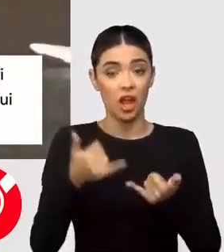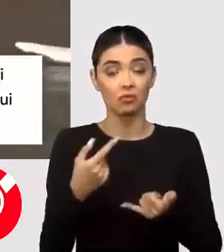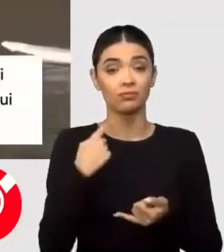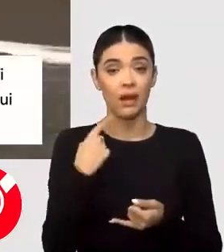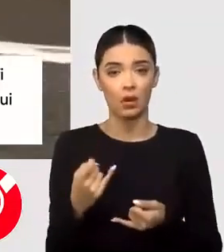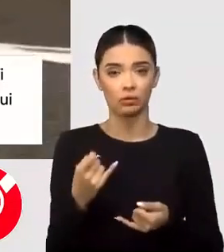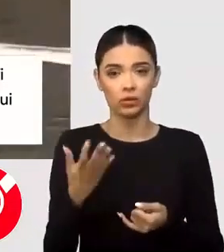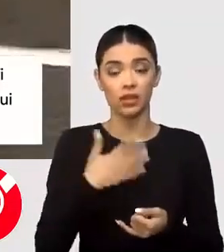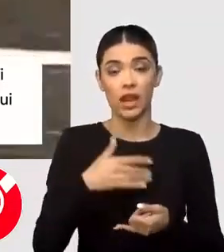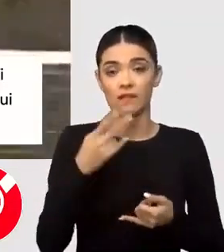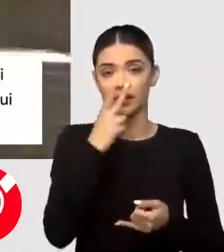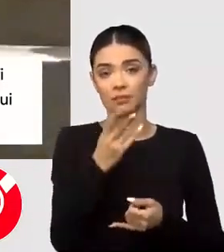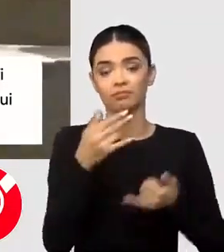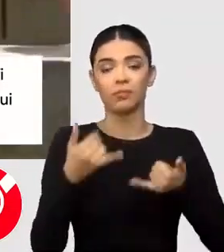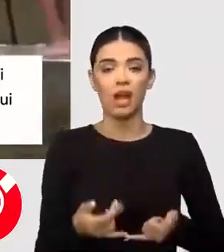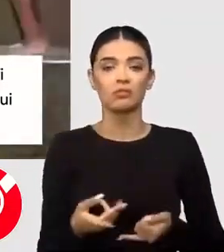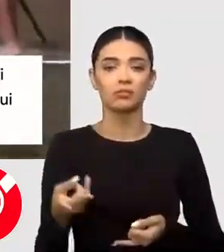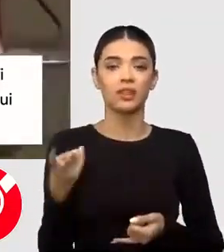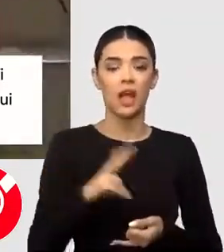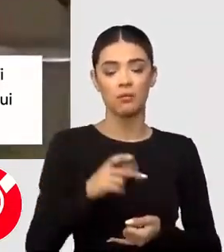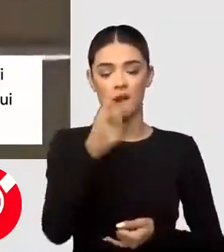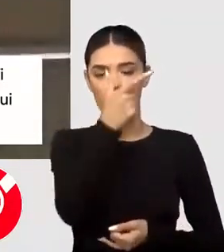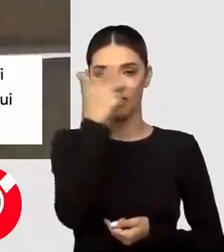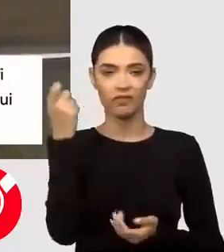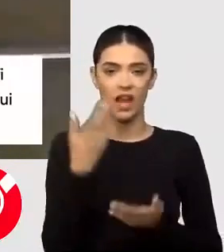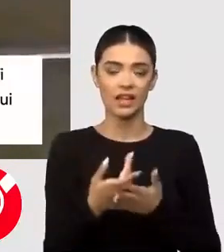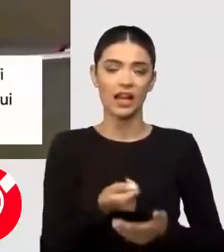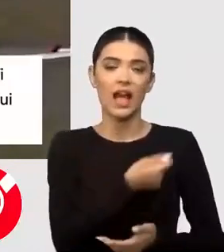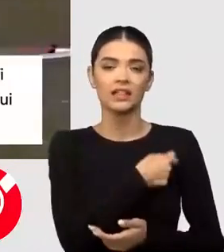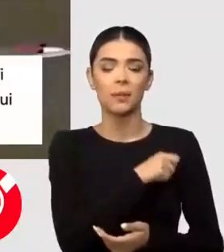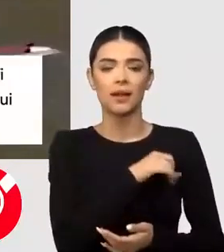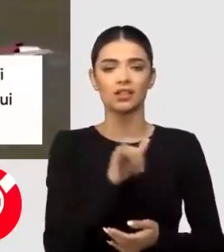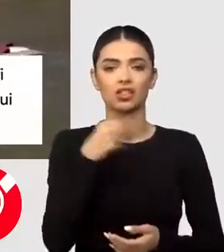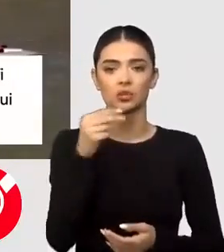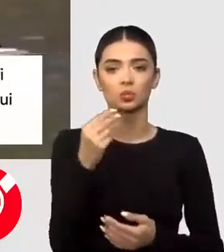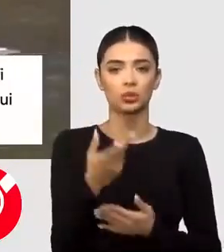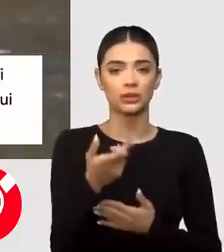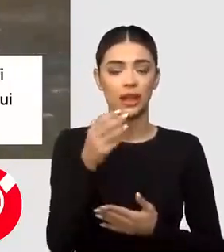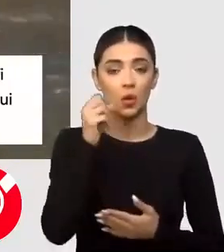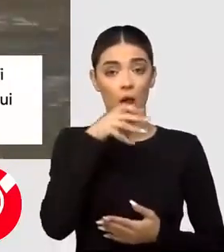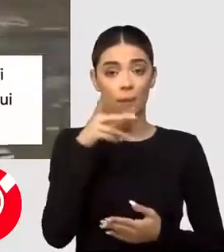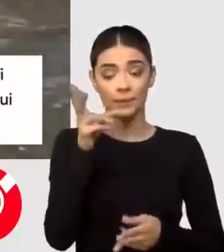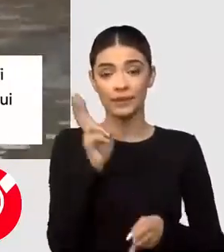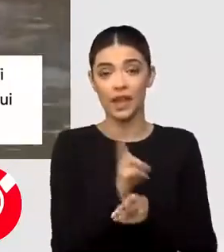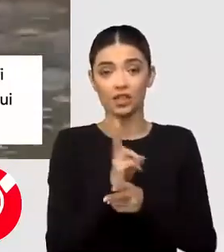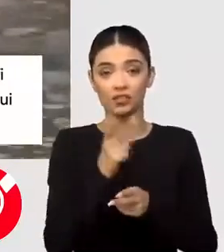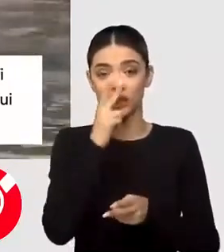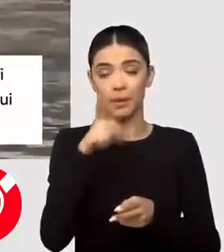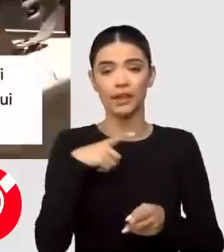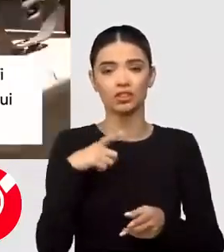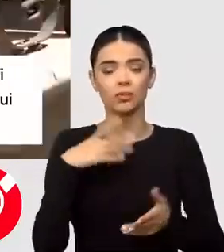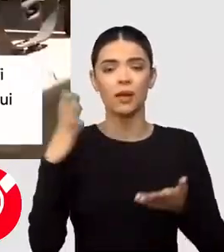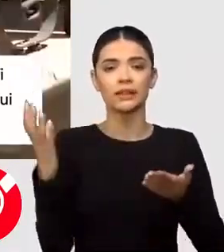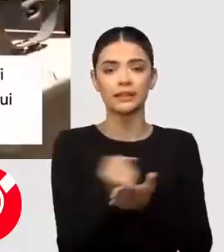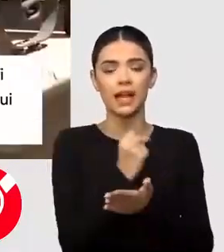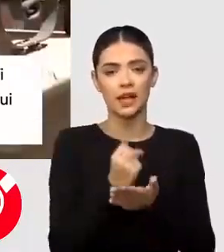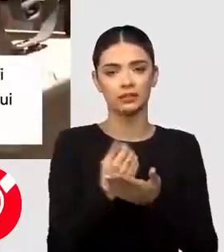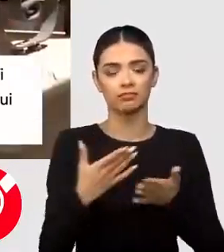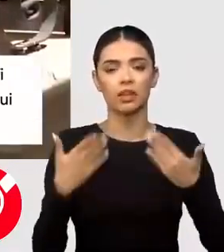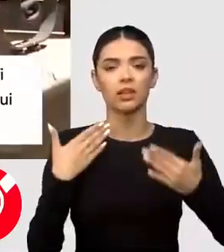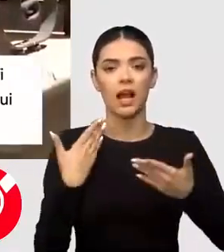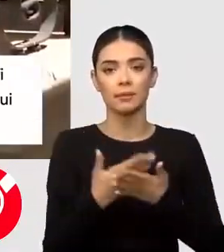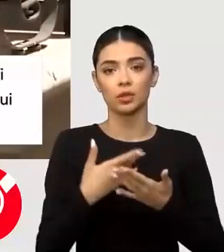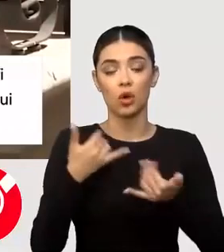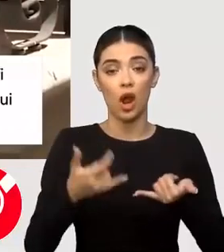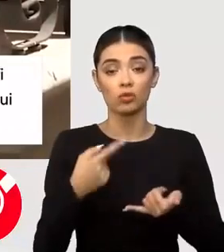august. Atenție! Dar se pare că vara nu se dă bătută aici în Spania. Meteorologii spun că acesta va fi cel mai intens val de căldură